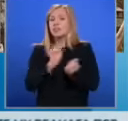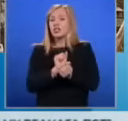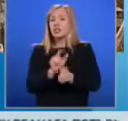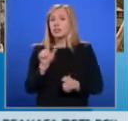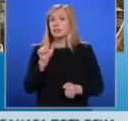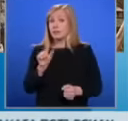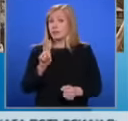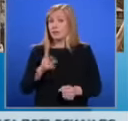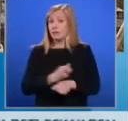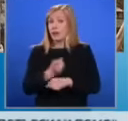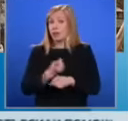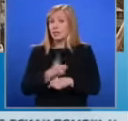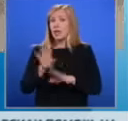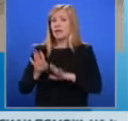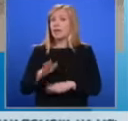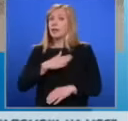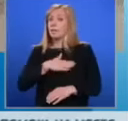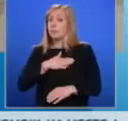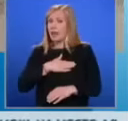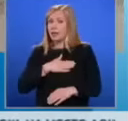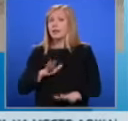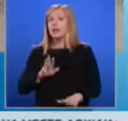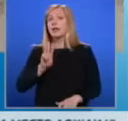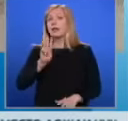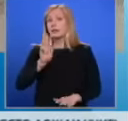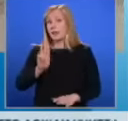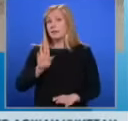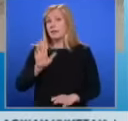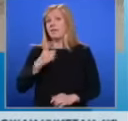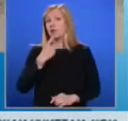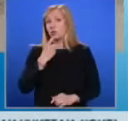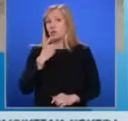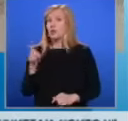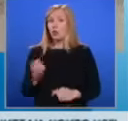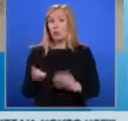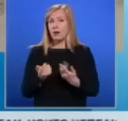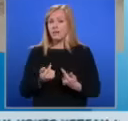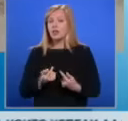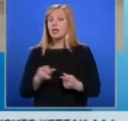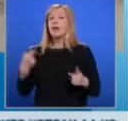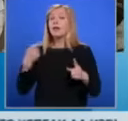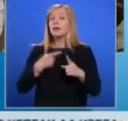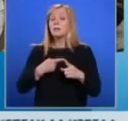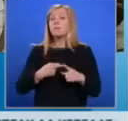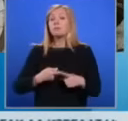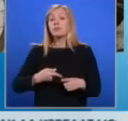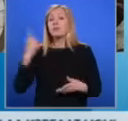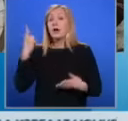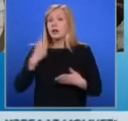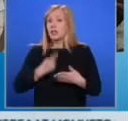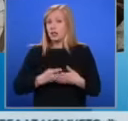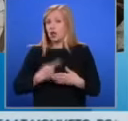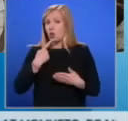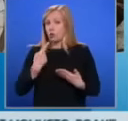39-годишният и приятел съобщиха от прокуратурата. Мъжът е привлечен към наказателна отговорност за умишлено